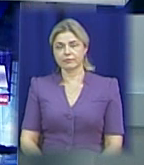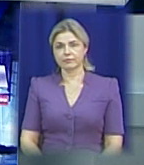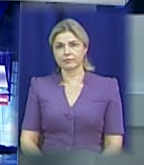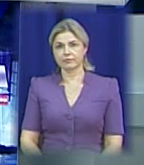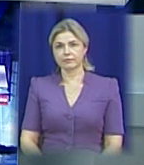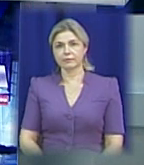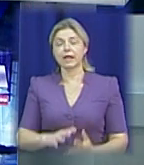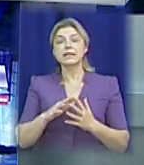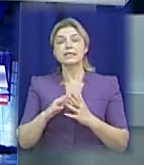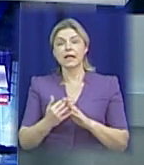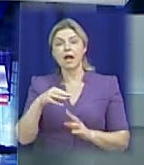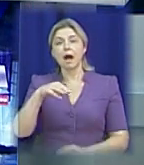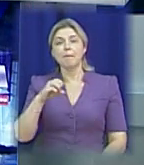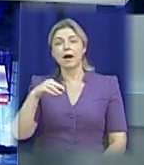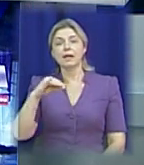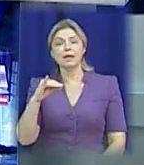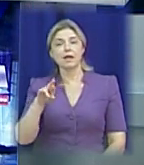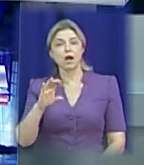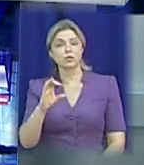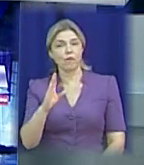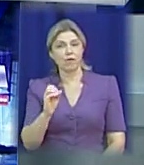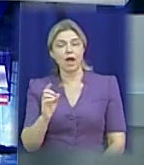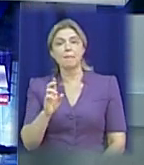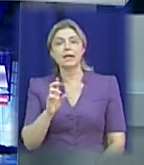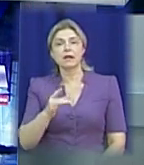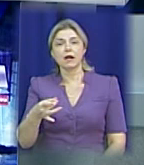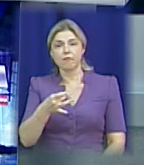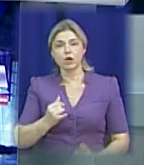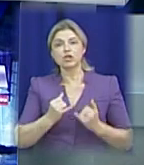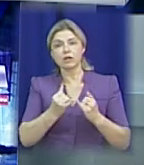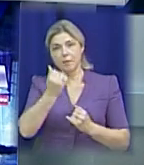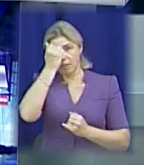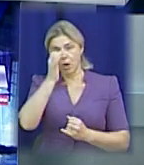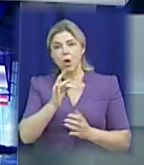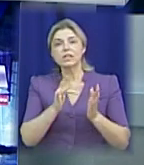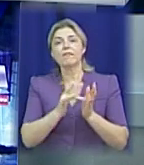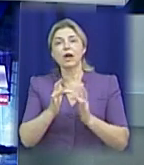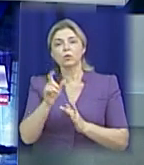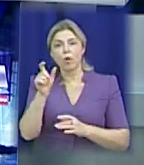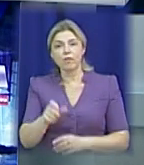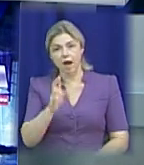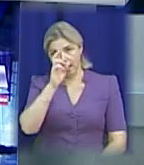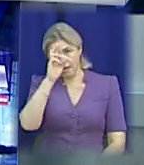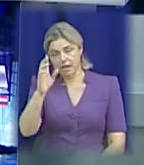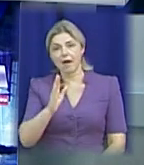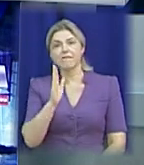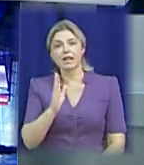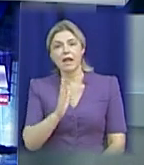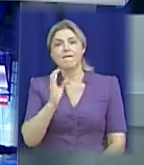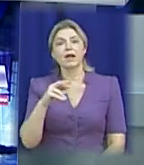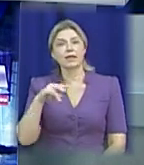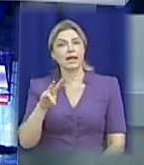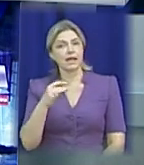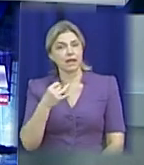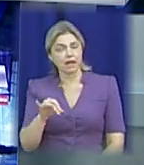У селі Матіясова Березанського району вшанували пам'ять про святого рівнопостального князя Володимира Великого. З